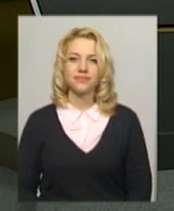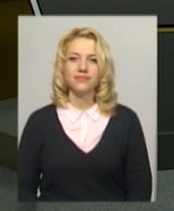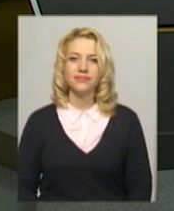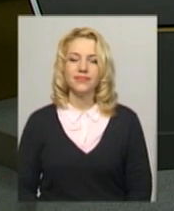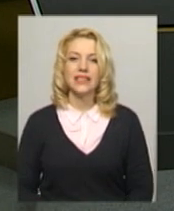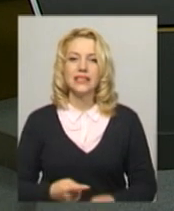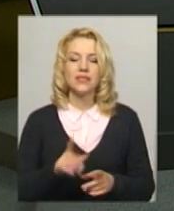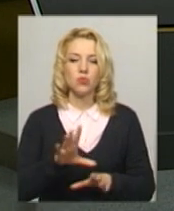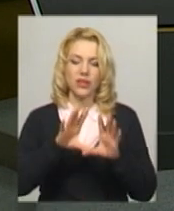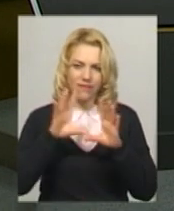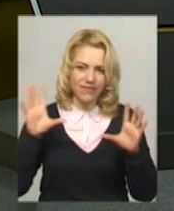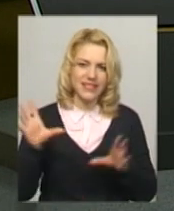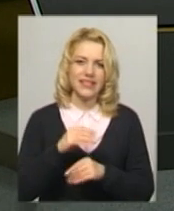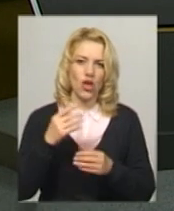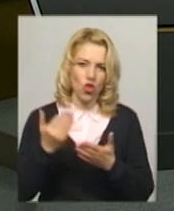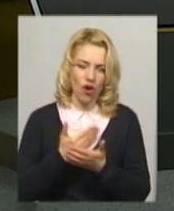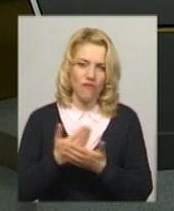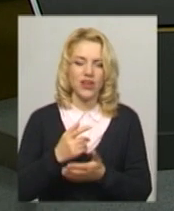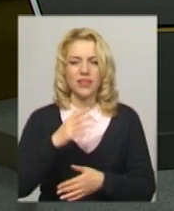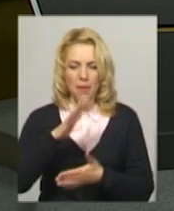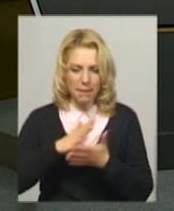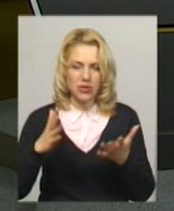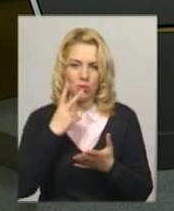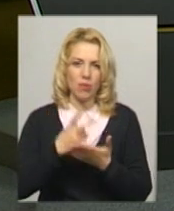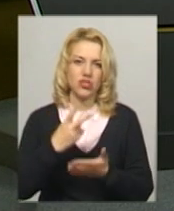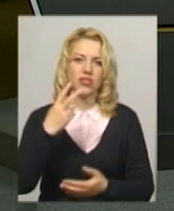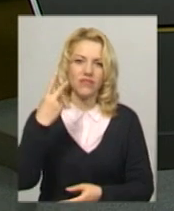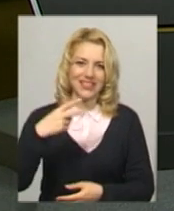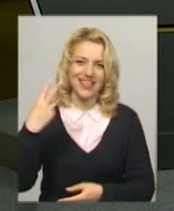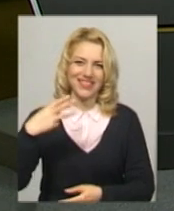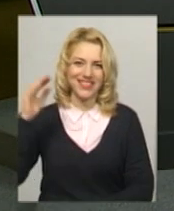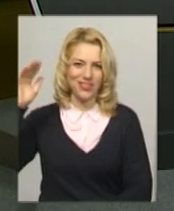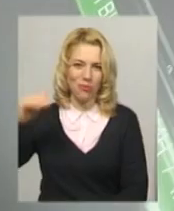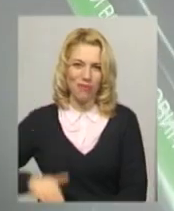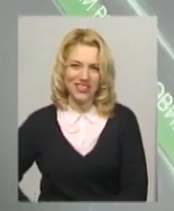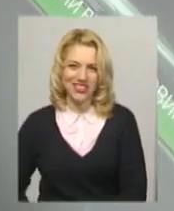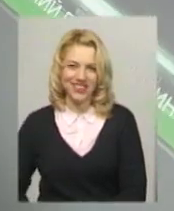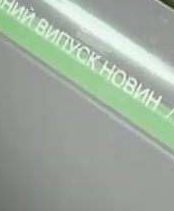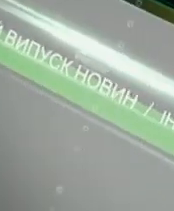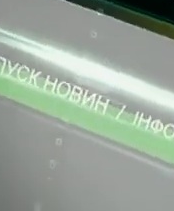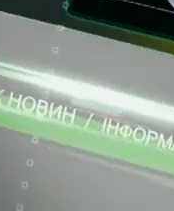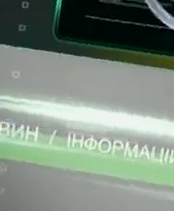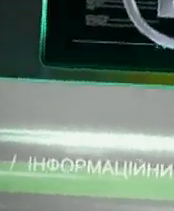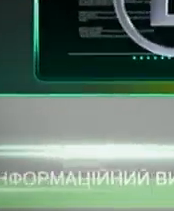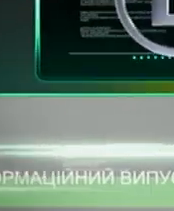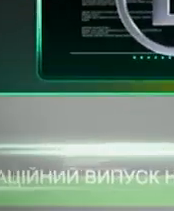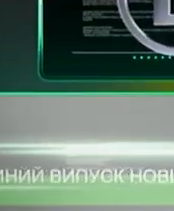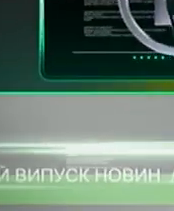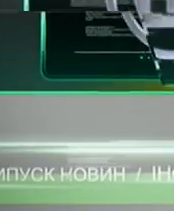Це були всі новини на цю хвилину. Більше ви побачите у 20.30. На все добре. Дякую. Дякую.